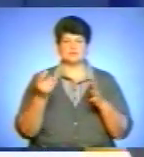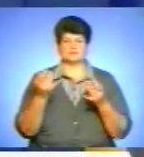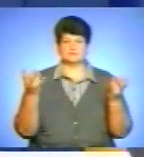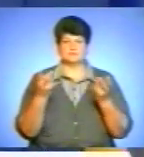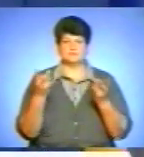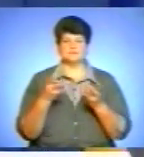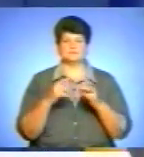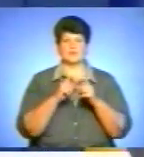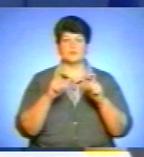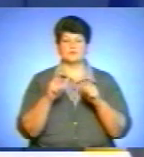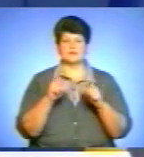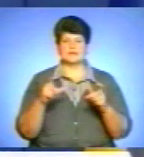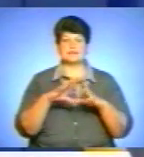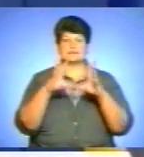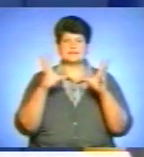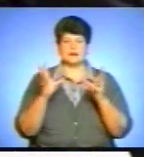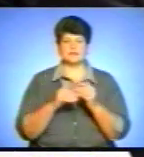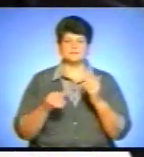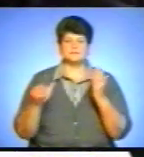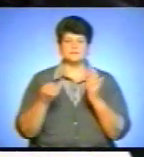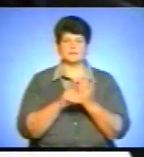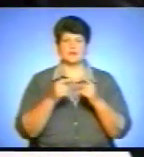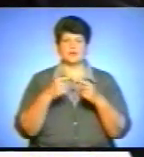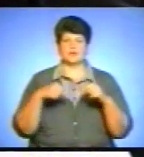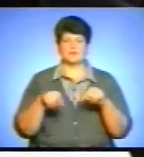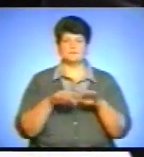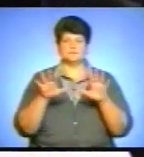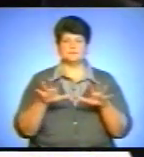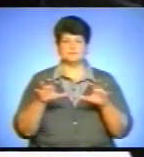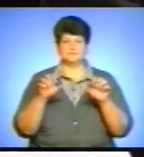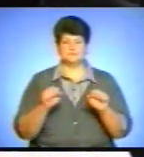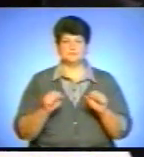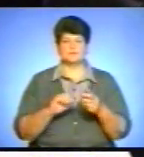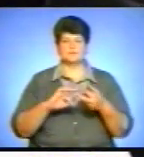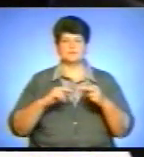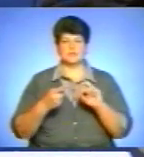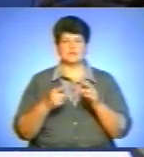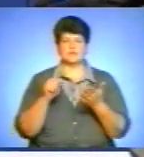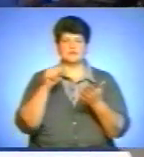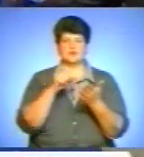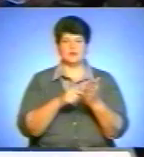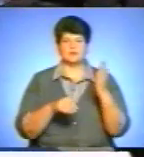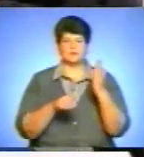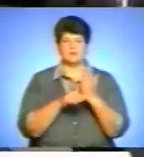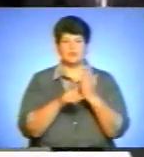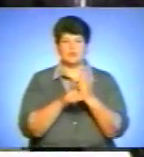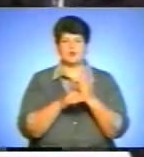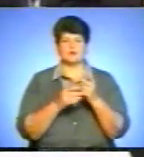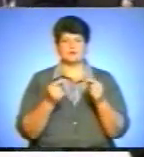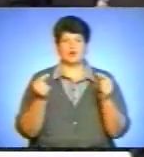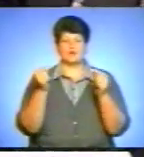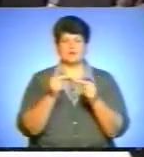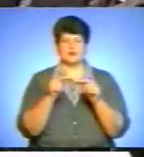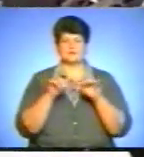пояснює Віктор Інукович. Загальне дотування органів місцевої влади змінить цілюва допомога на конкретні проекти. Коштів у бюджеті на наступний рік